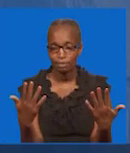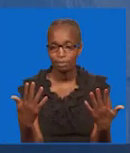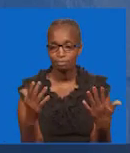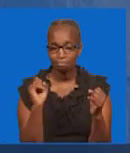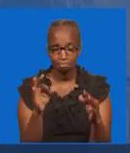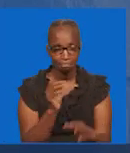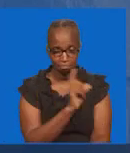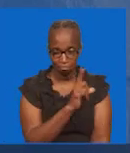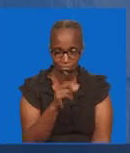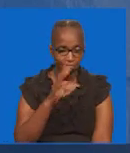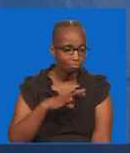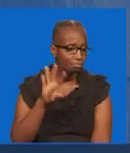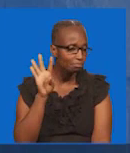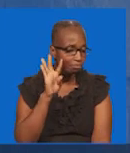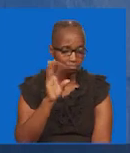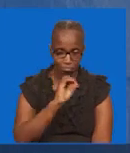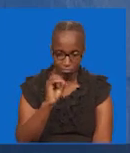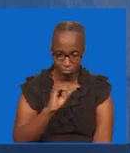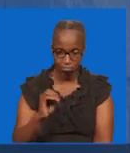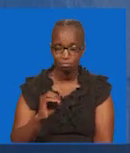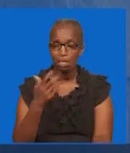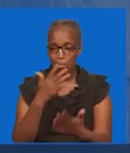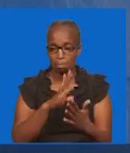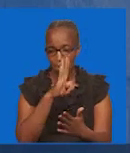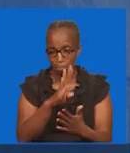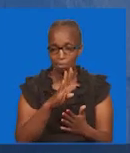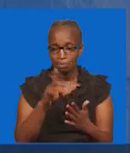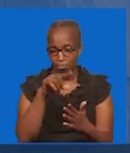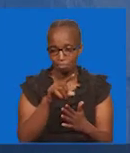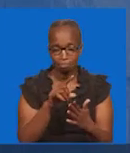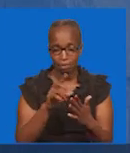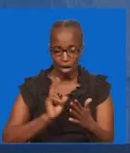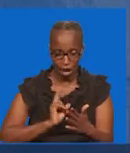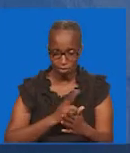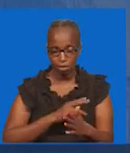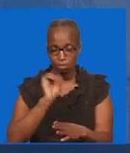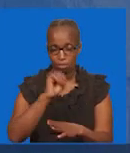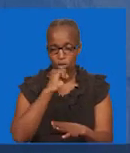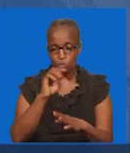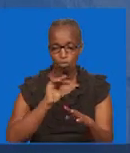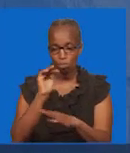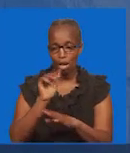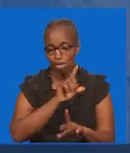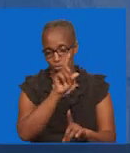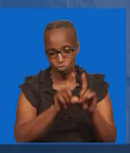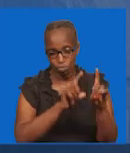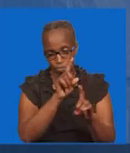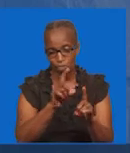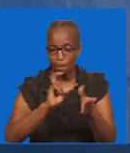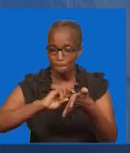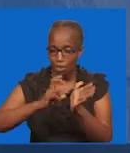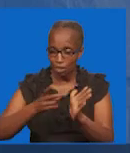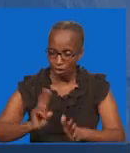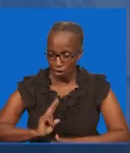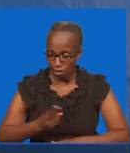moja Ambaya hata muambia Na akose kusikia Hata akifa utamuuliza Buwana sisi kama kanisa lako Sisi kama watumishi wako